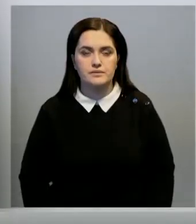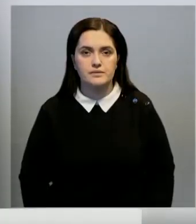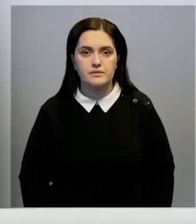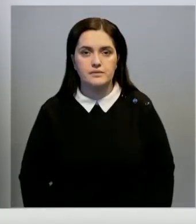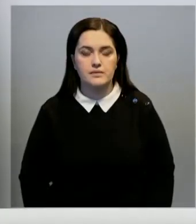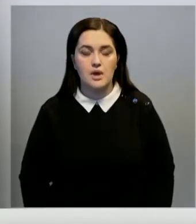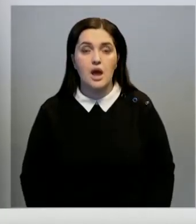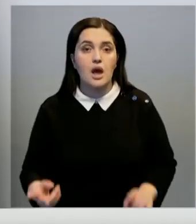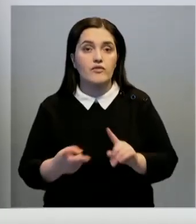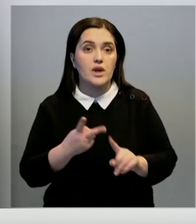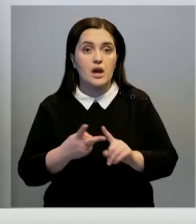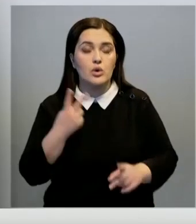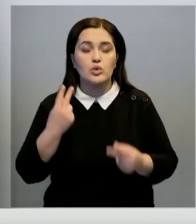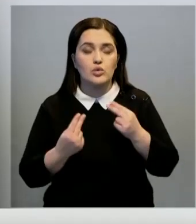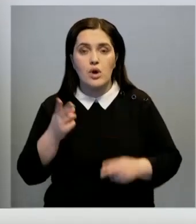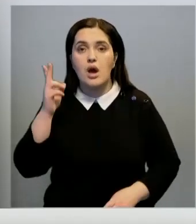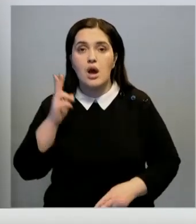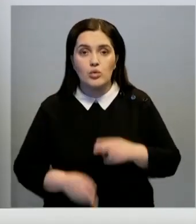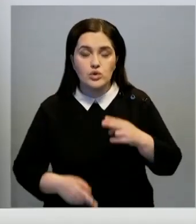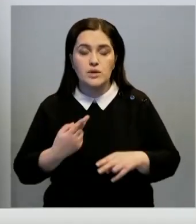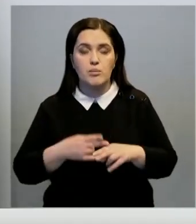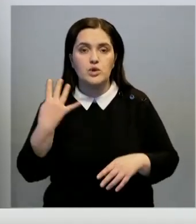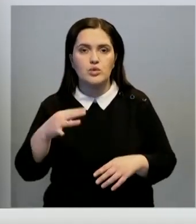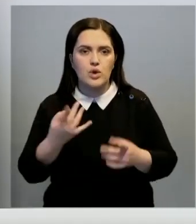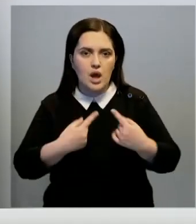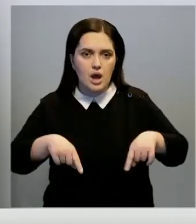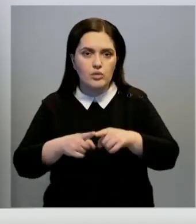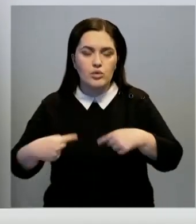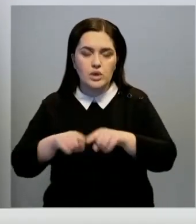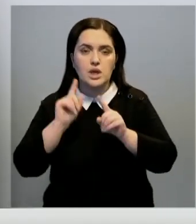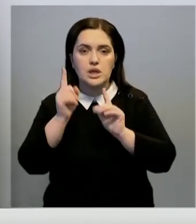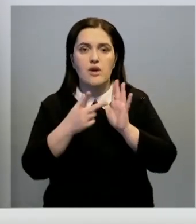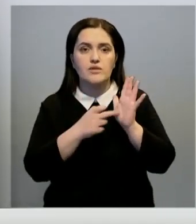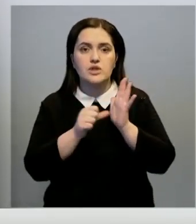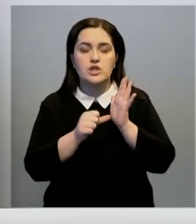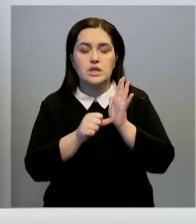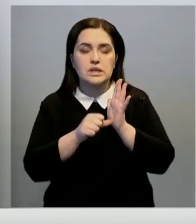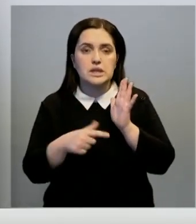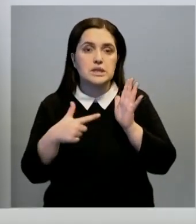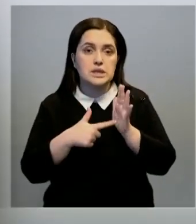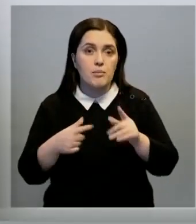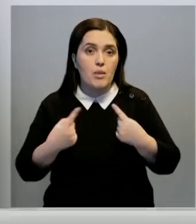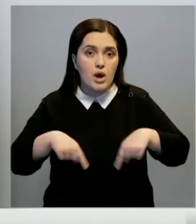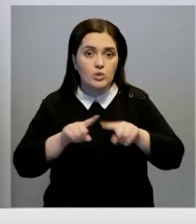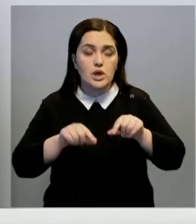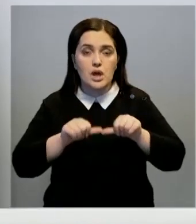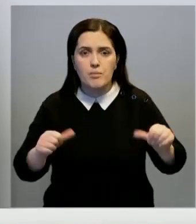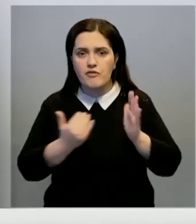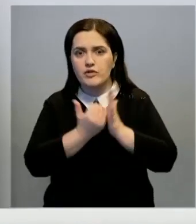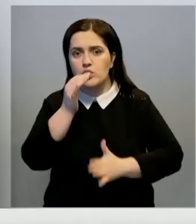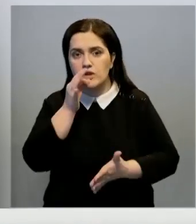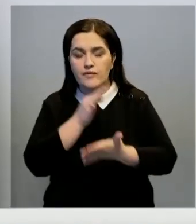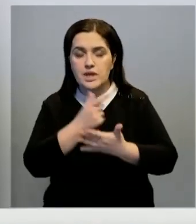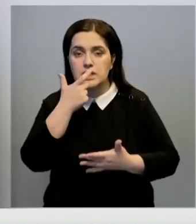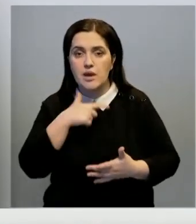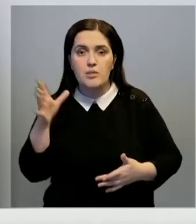Второй тур выборов окончен. 40 округов и 1867 окружных комиссий с высокой ответственностью и соблюдением